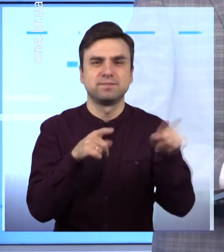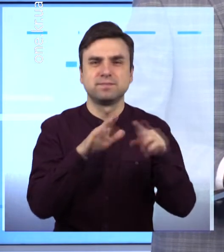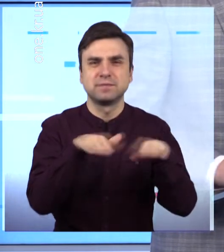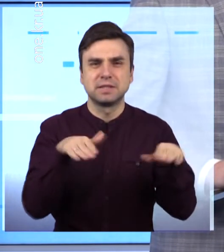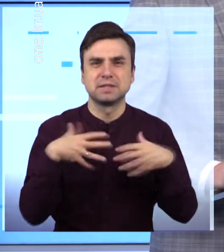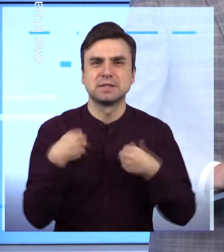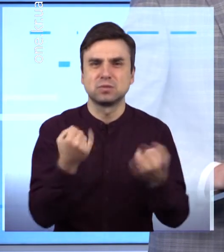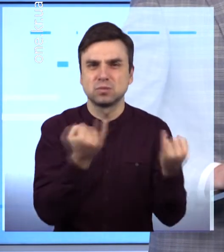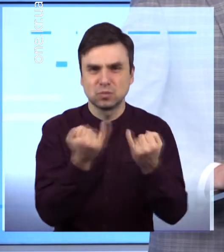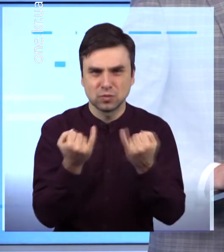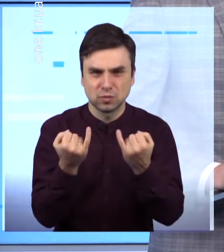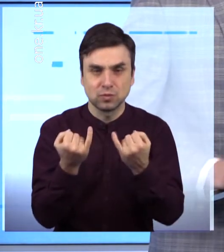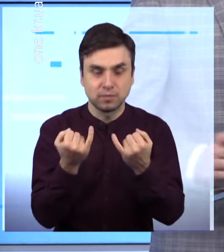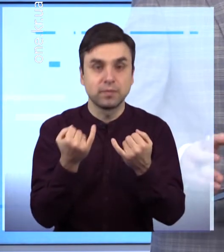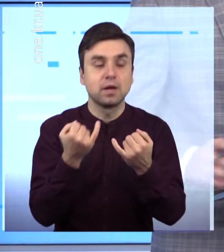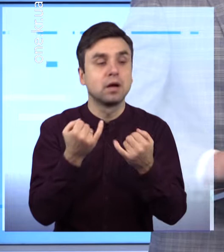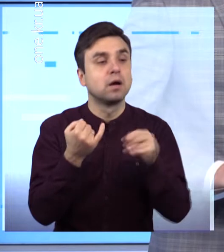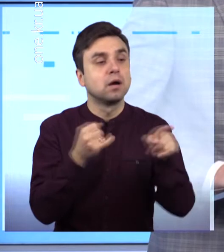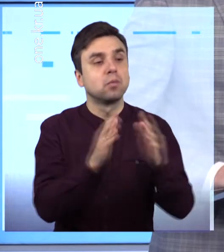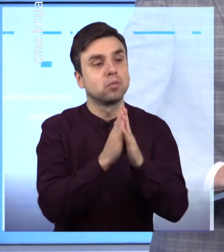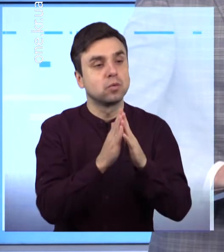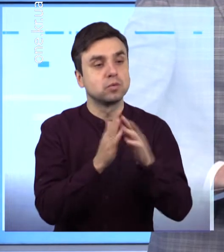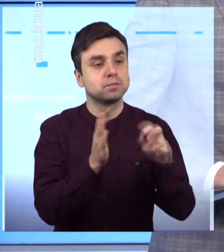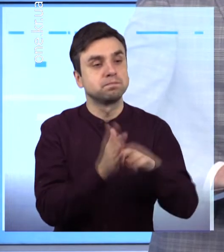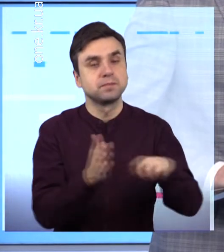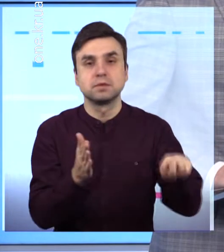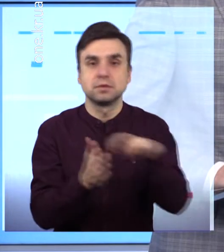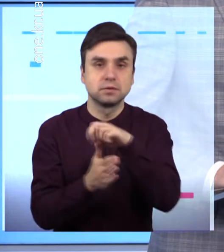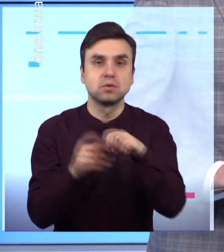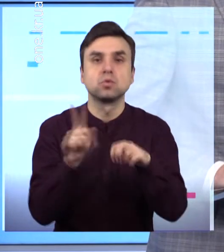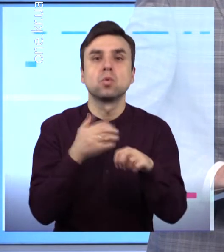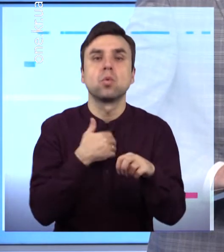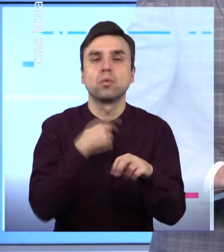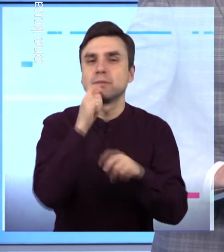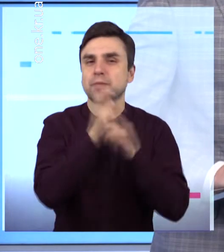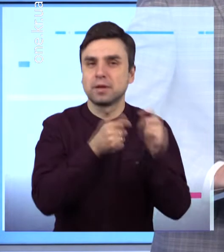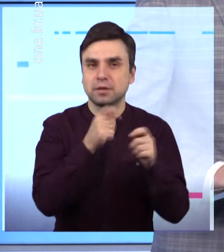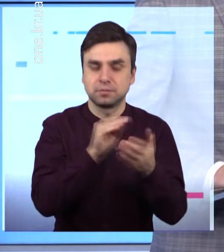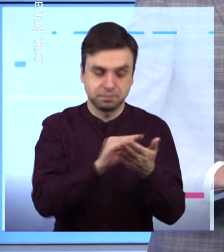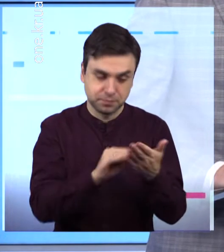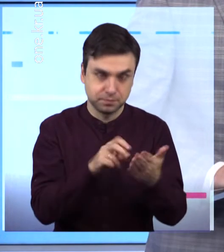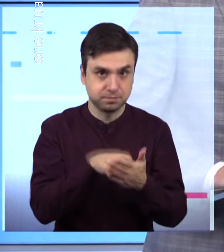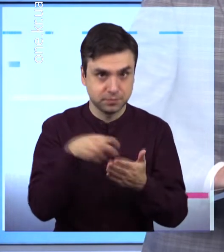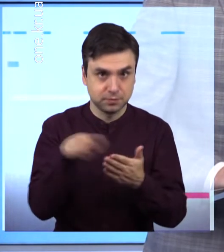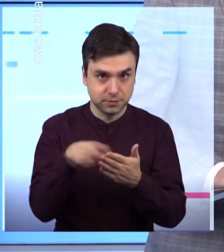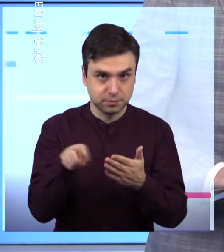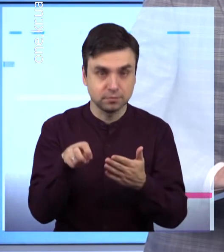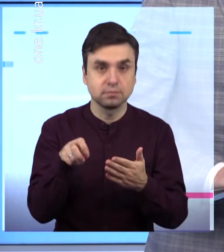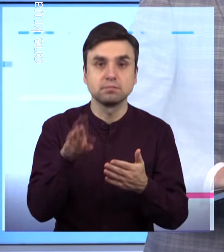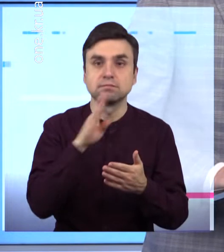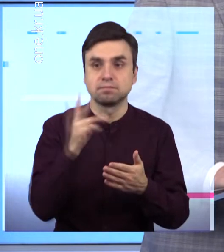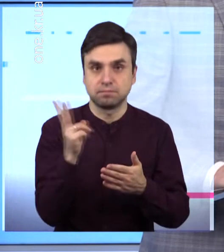від Святого Миколая на свято Як вдалося реалізувати дитячі мрії двом тендітним волонтеркам, розкаже Валерія Волкова